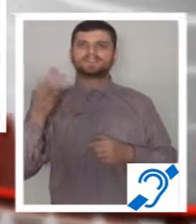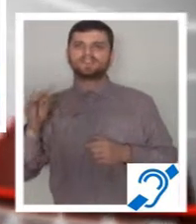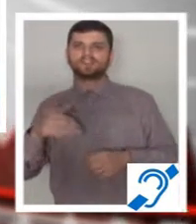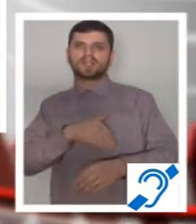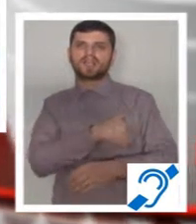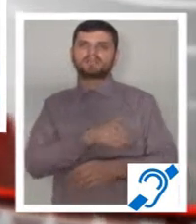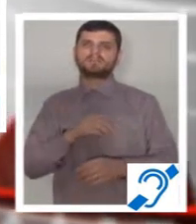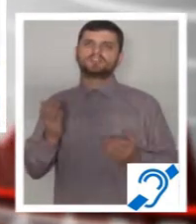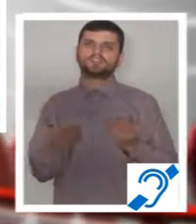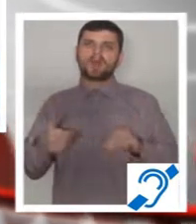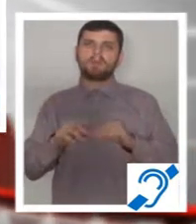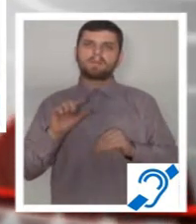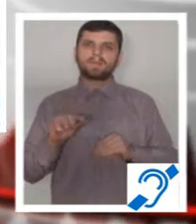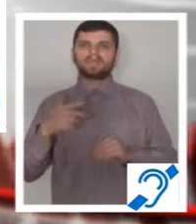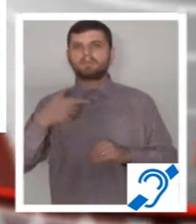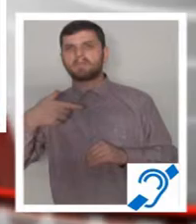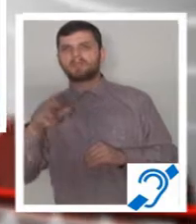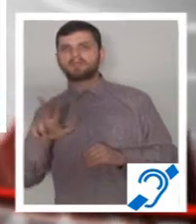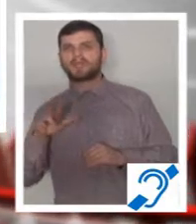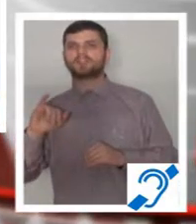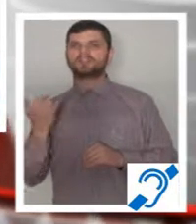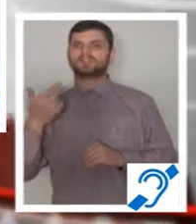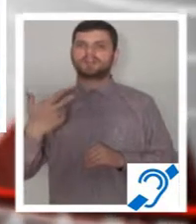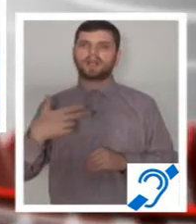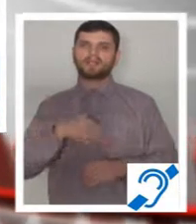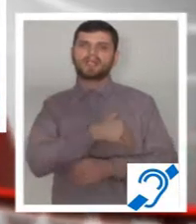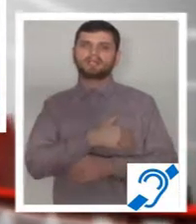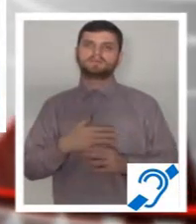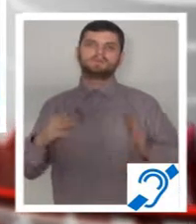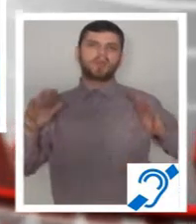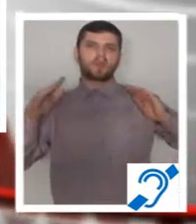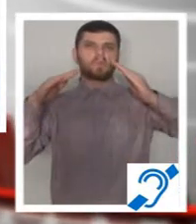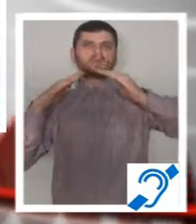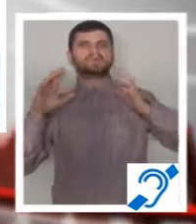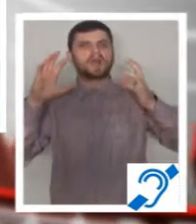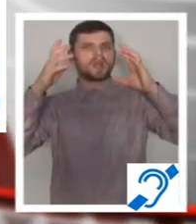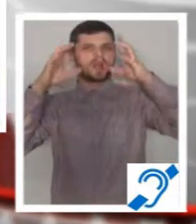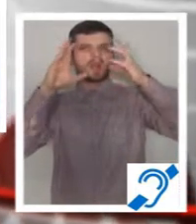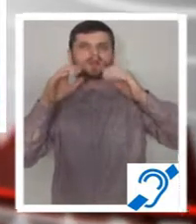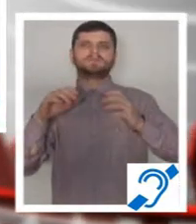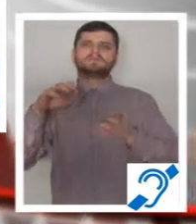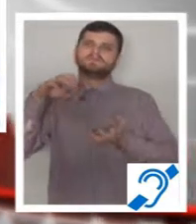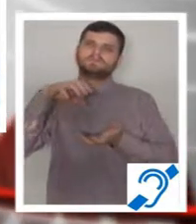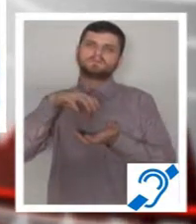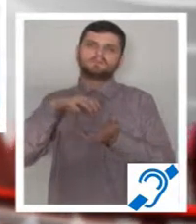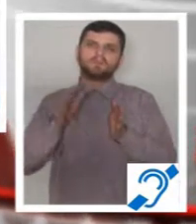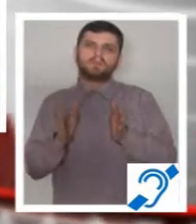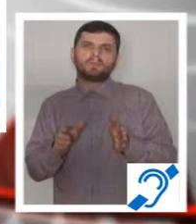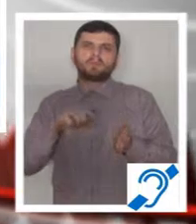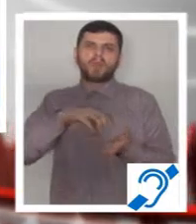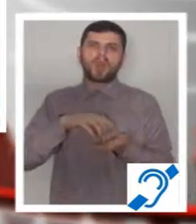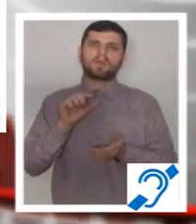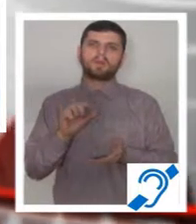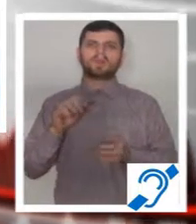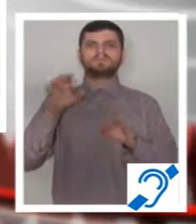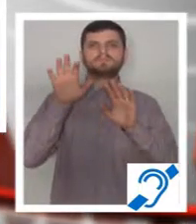și minime între minus 3 grade și 3 grade. La munte, cerul va fi temporar noros însă doar izolat va fulgui. pe văi, pe